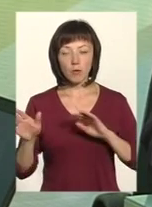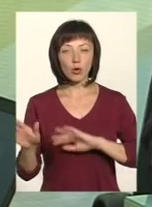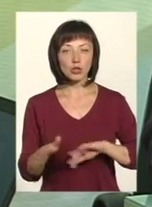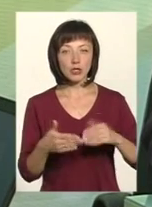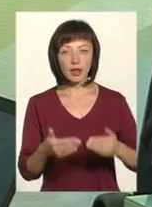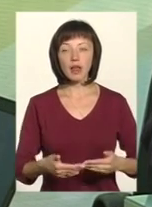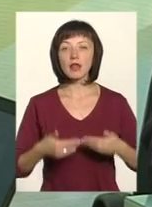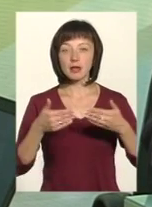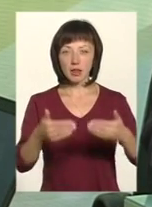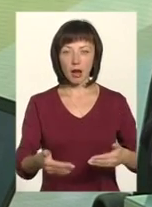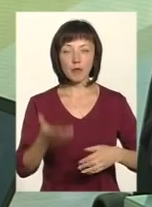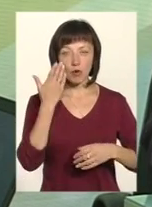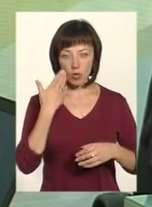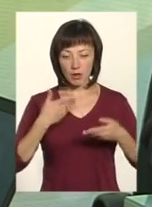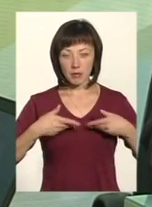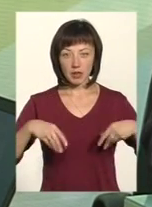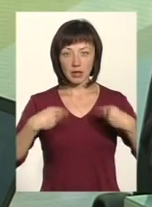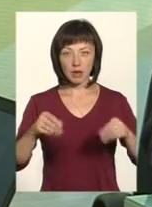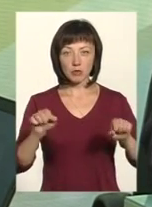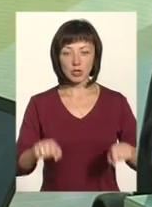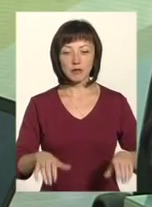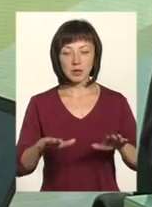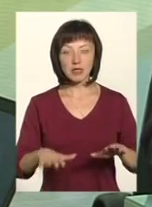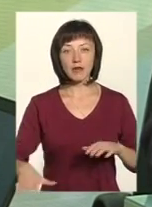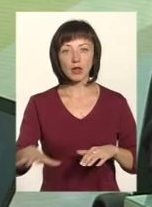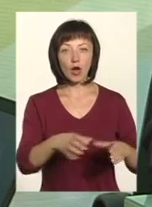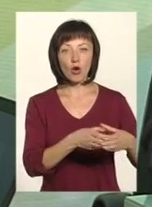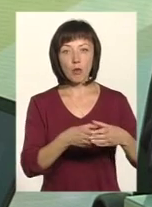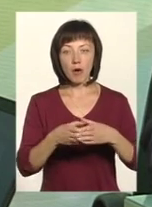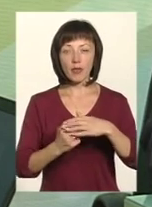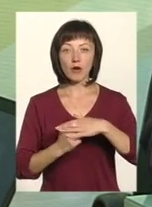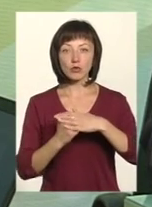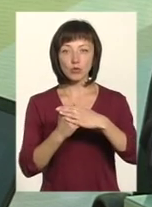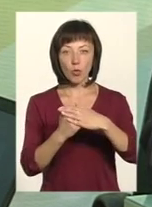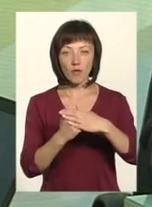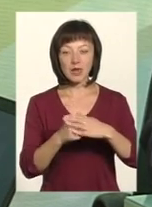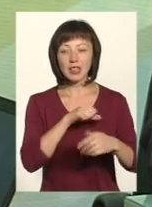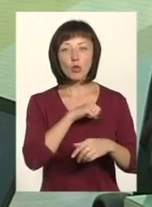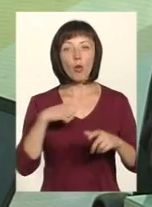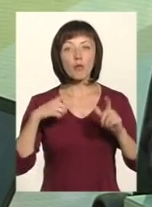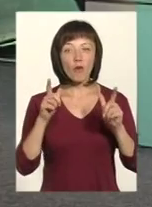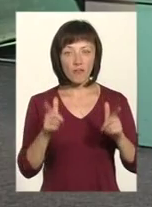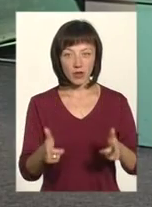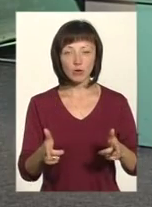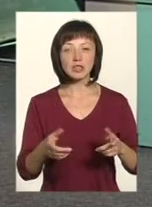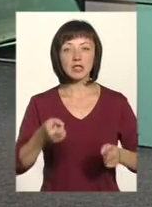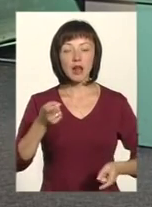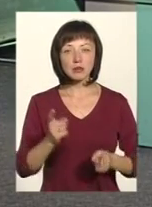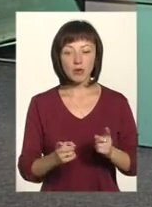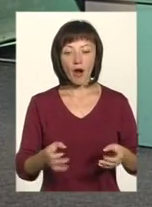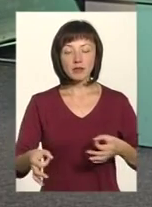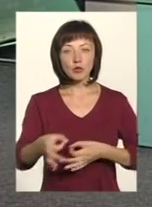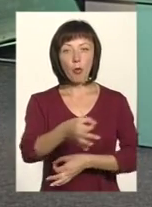дали можливість місцевим територіальним громадам на основі принципу добровільності насправді